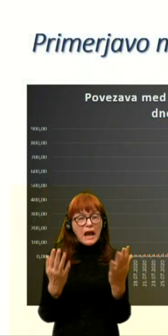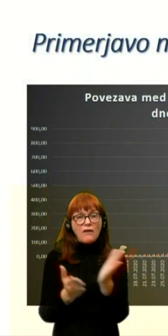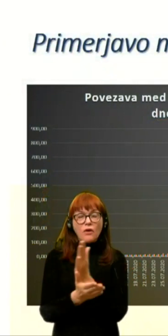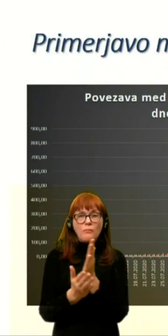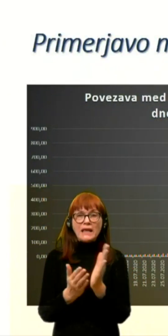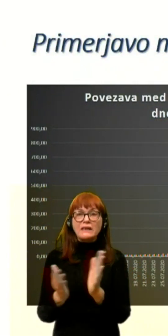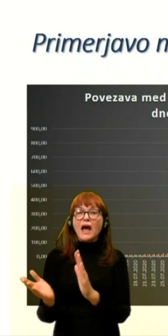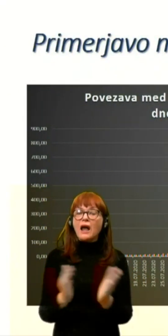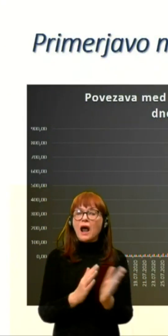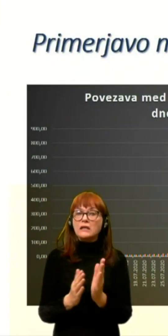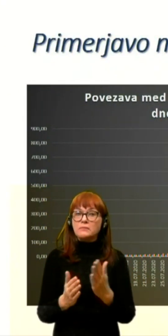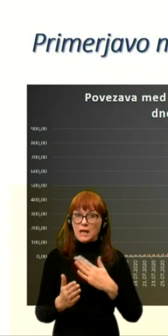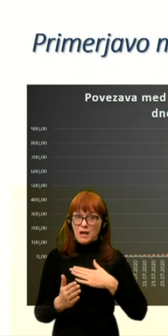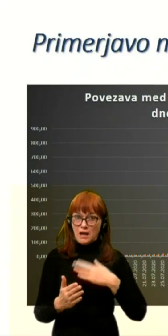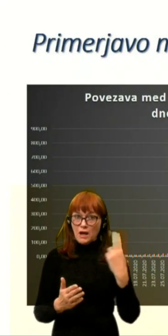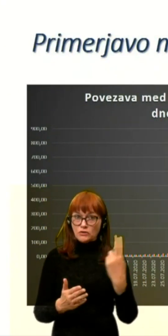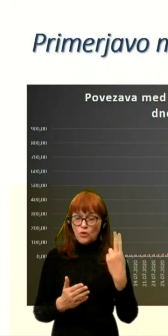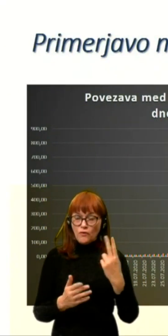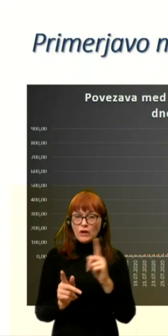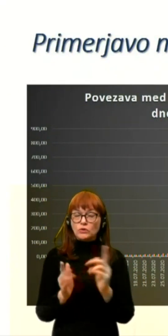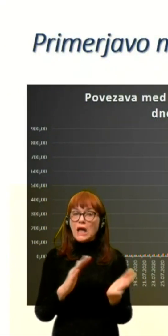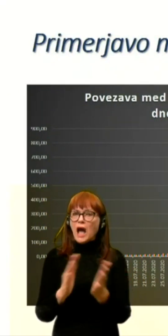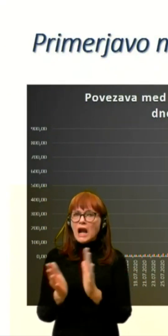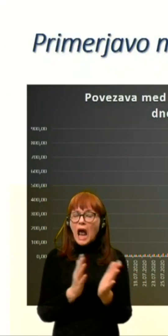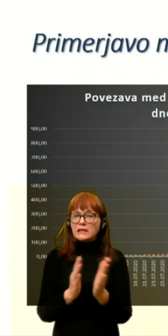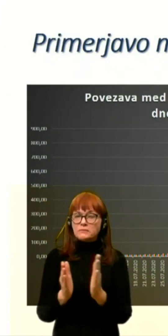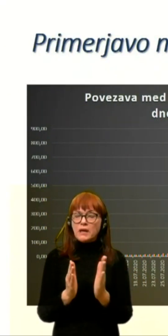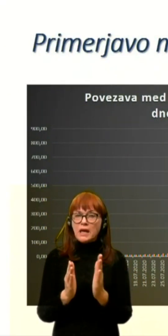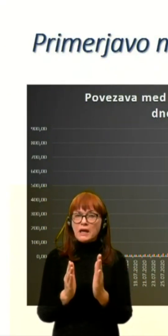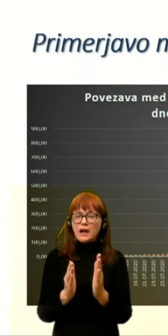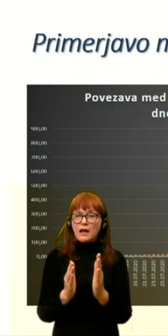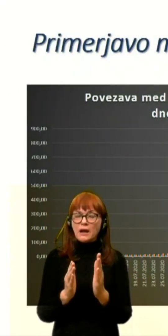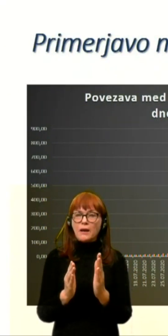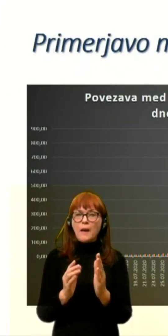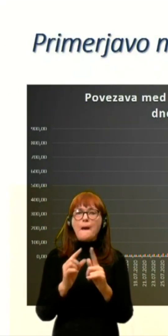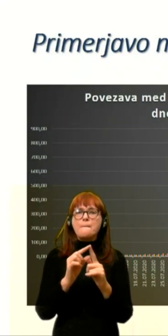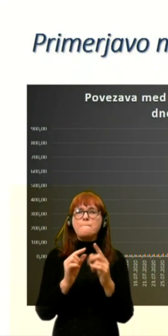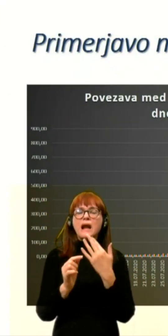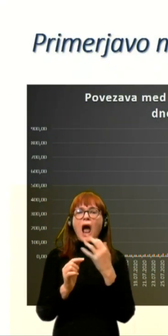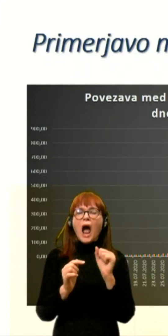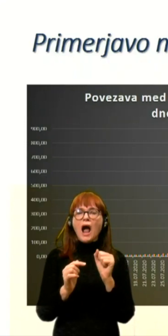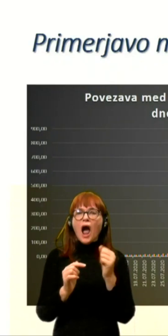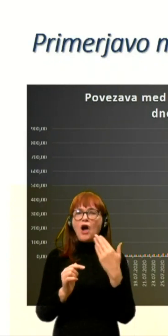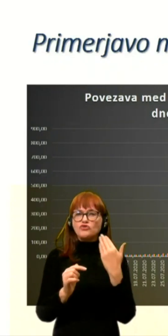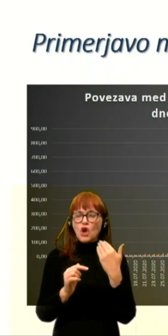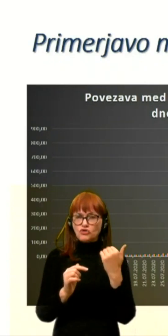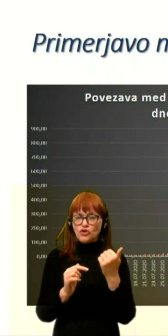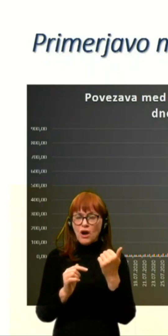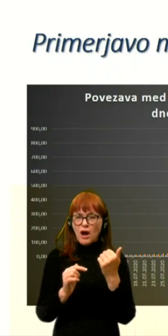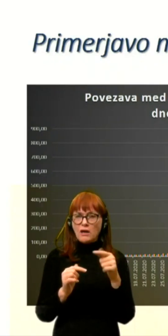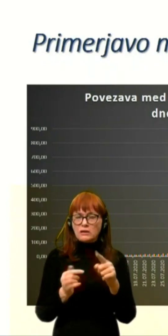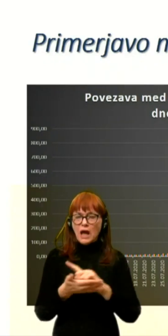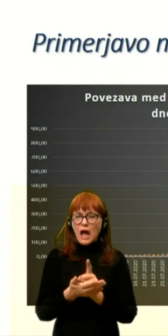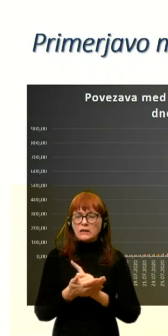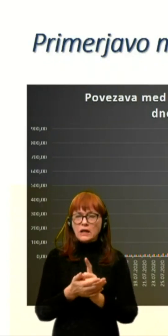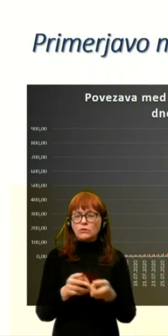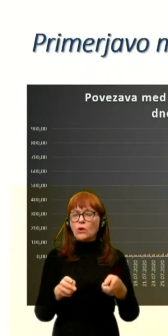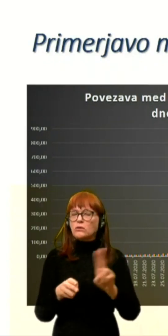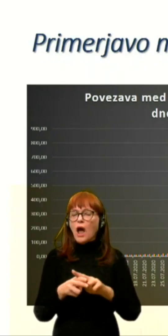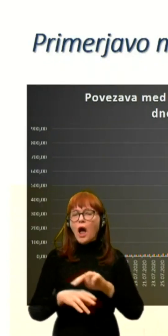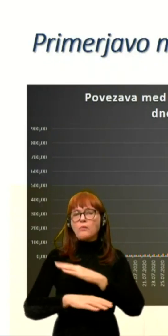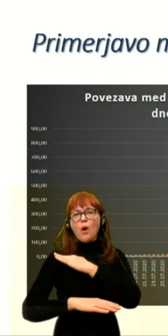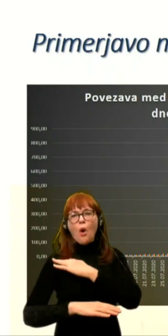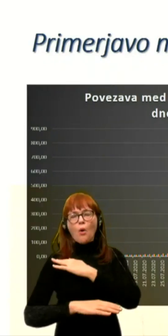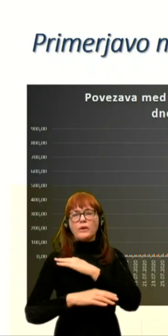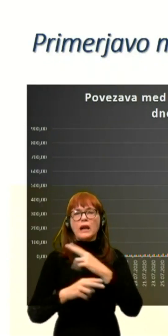razmerami pri nas in razmerami v Pragi, na Češkem. Češka je v tem trenutku najbolj obremenjena